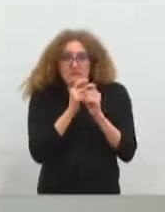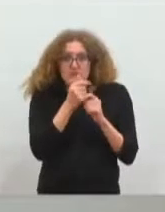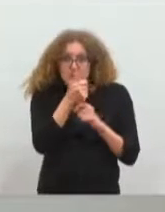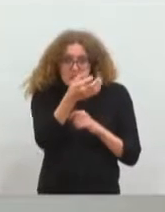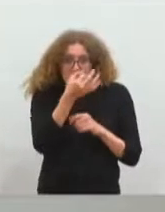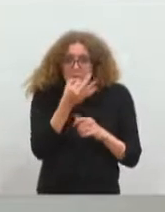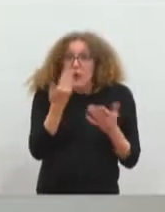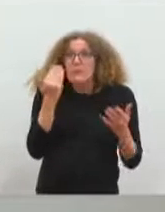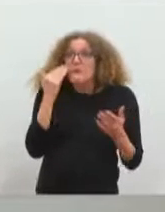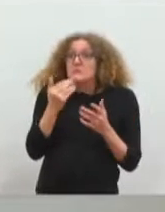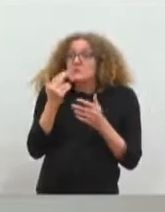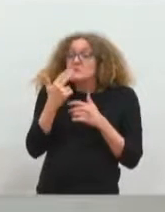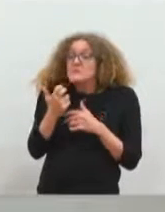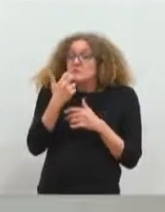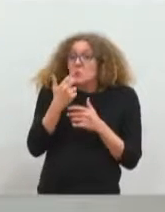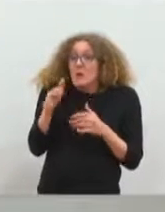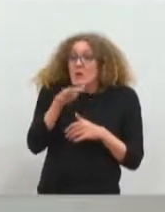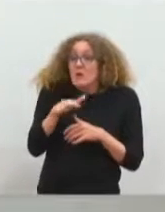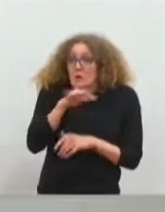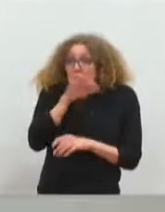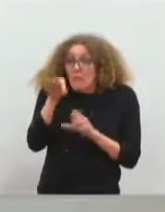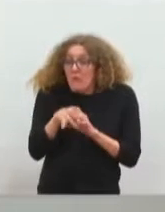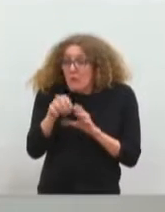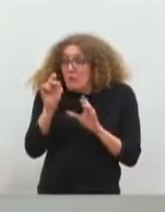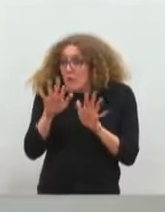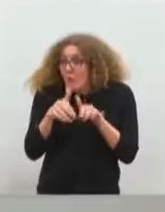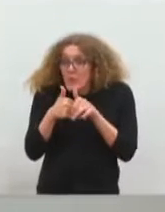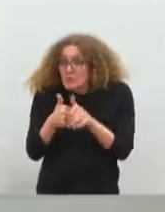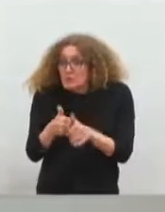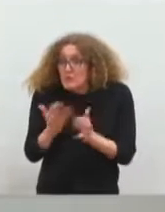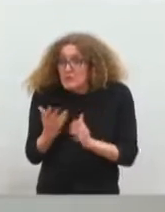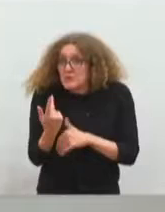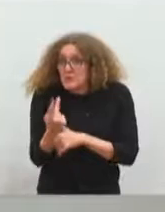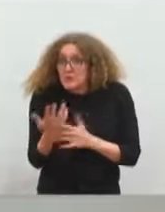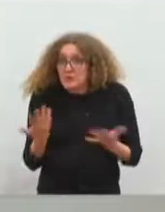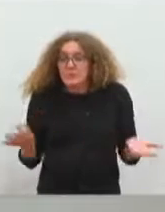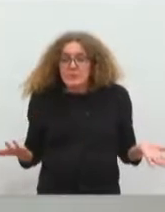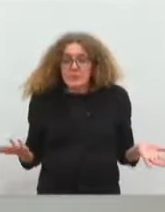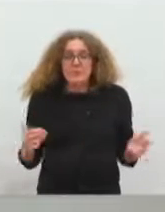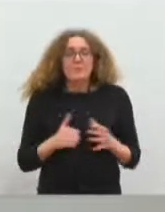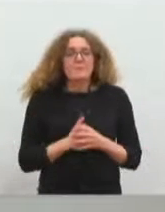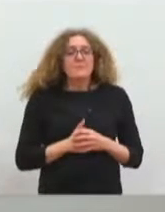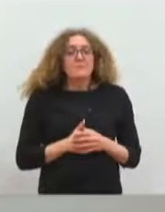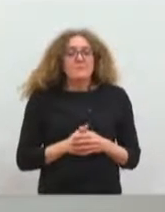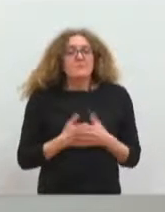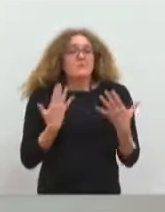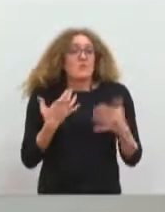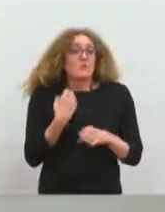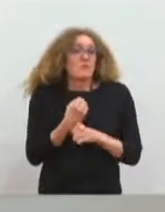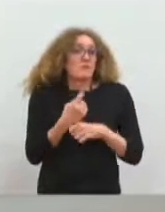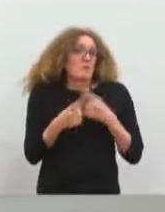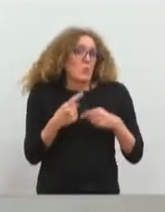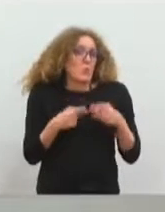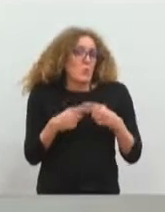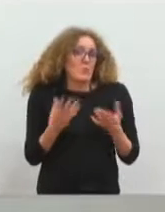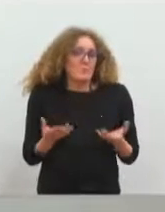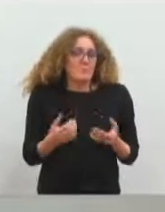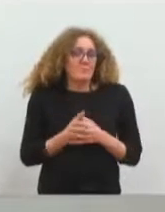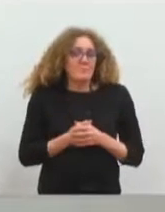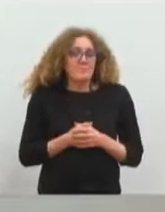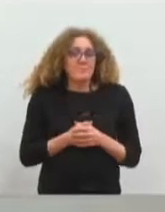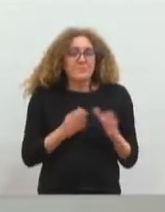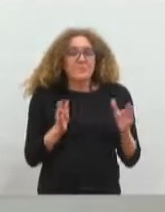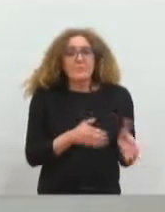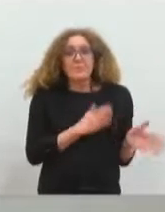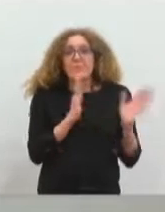légitime qu'on suive la volonté de la commune et donc le travail est en train de se mener à ce sujet. De la